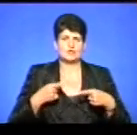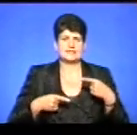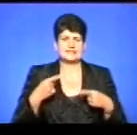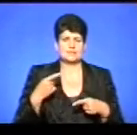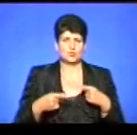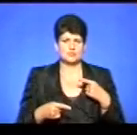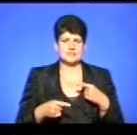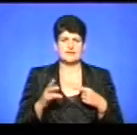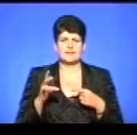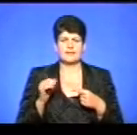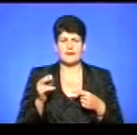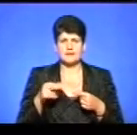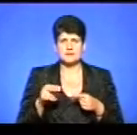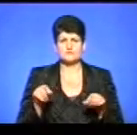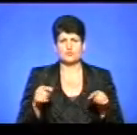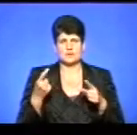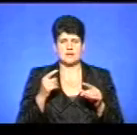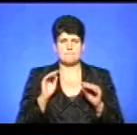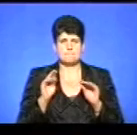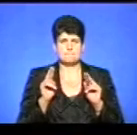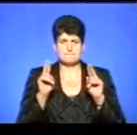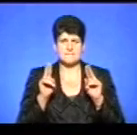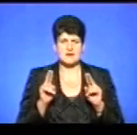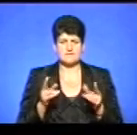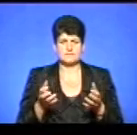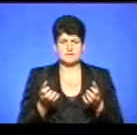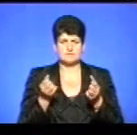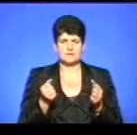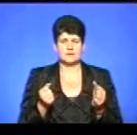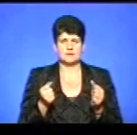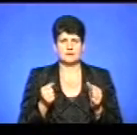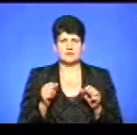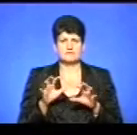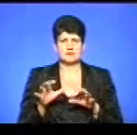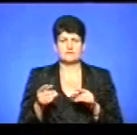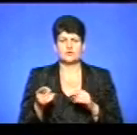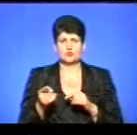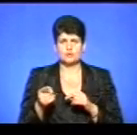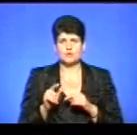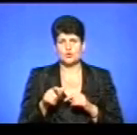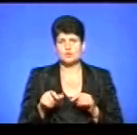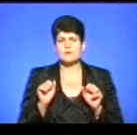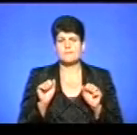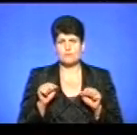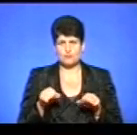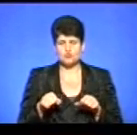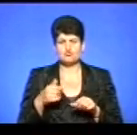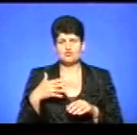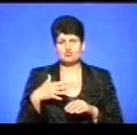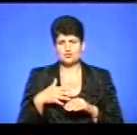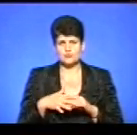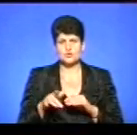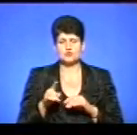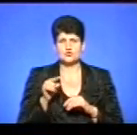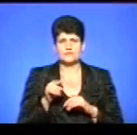над новоствореними правилами утримання тварин місті Тернополі. Таким чином люди можуть зрозуміти, що